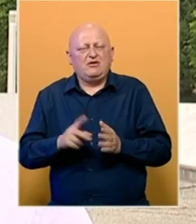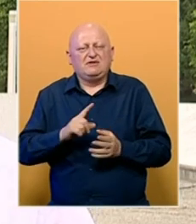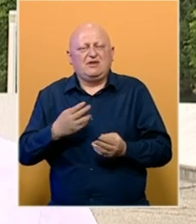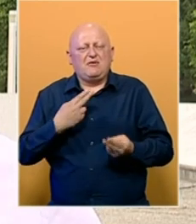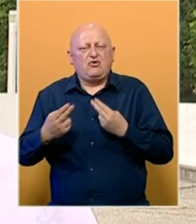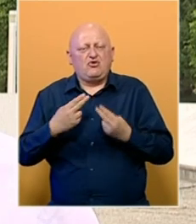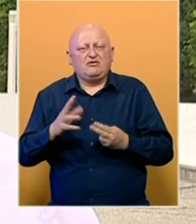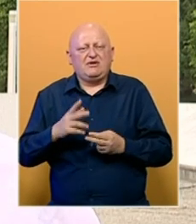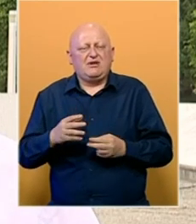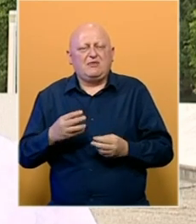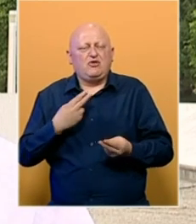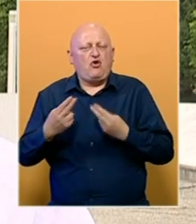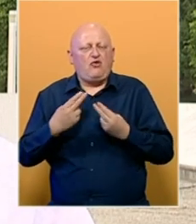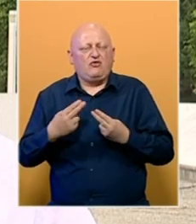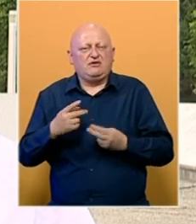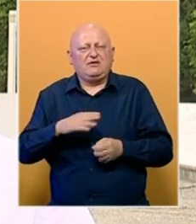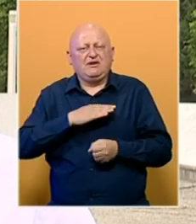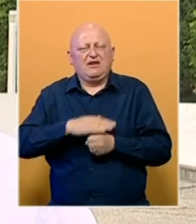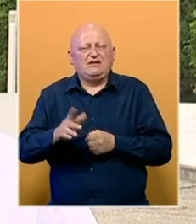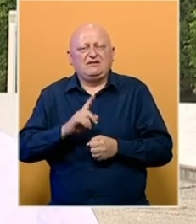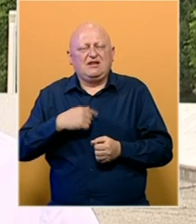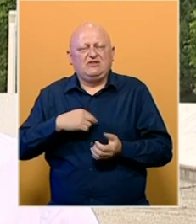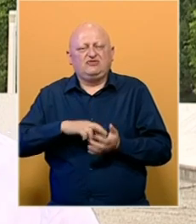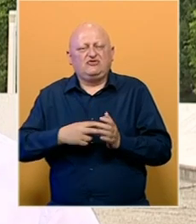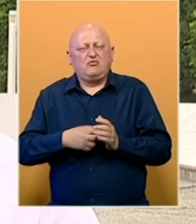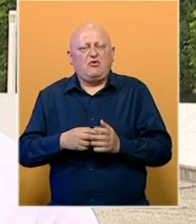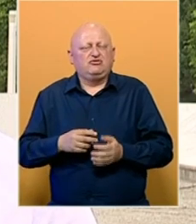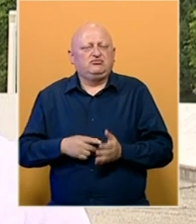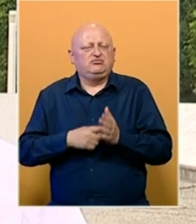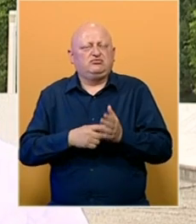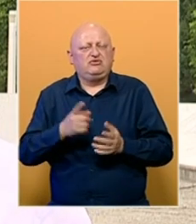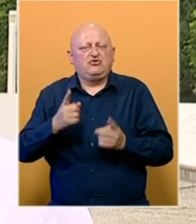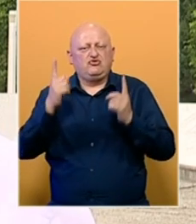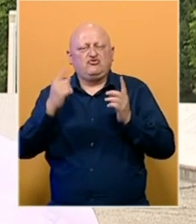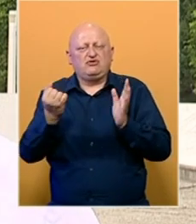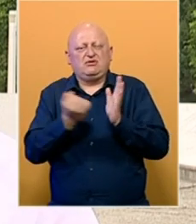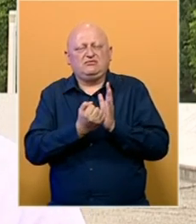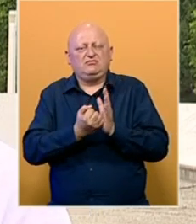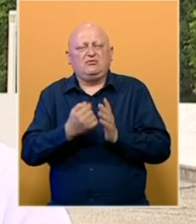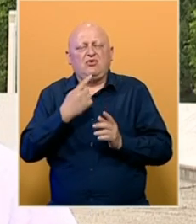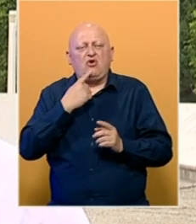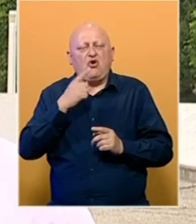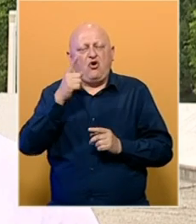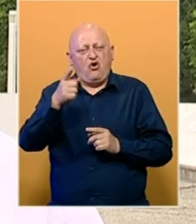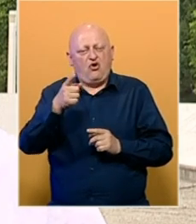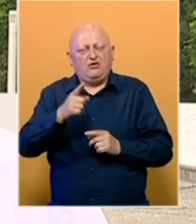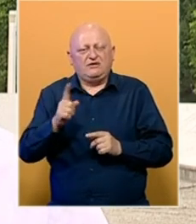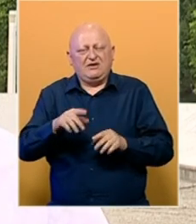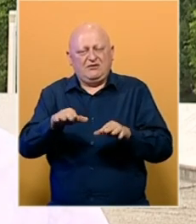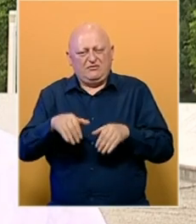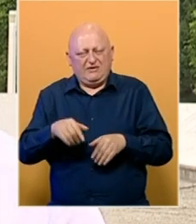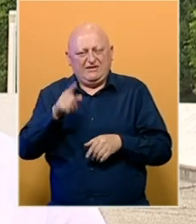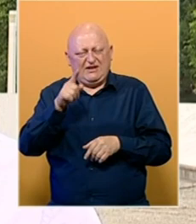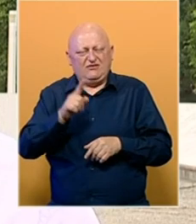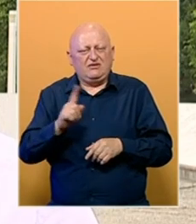kompromisa, nema konsenzusa. Dakle, genocid nije naš politički narativ, nego sudski utvrđena činjenica, dok je oni ne prihvate